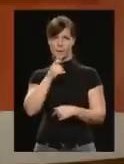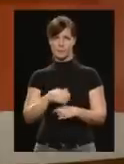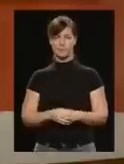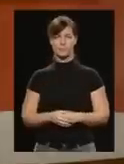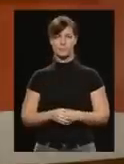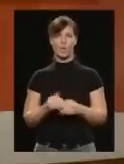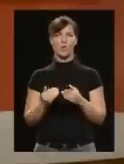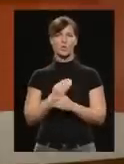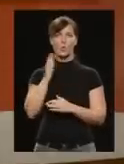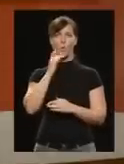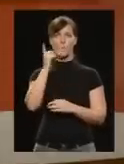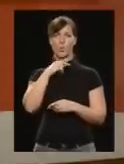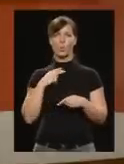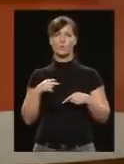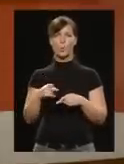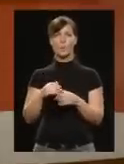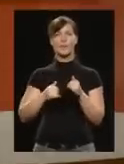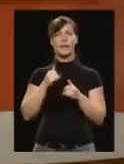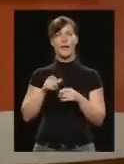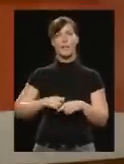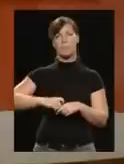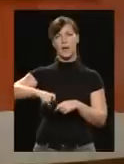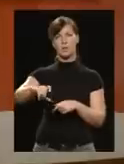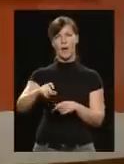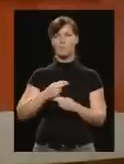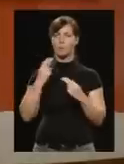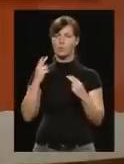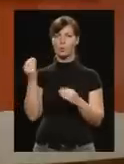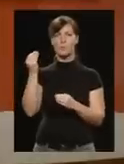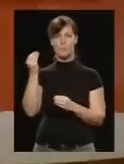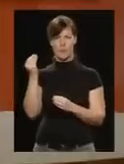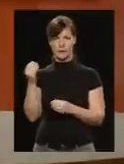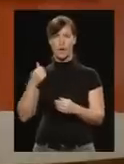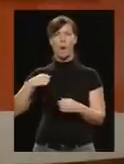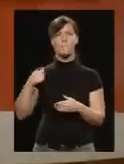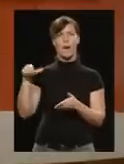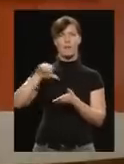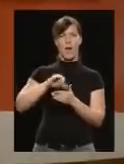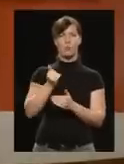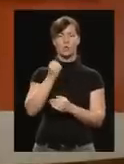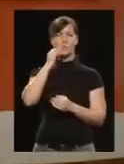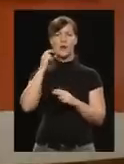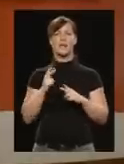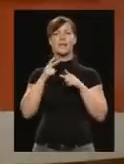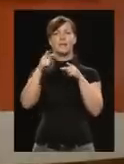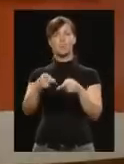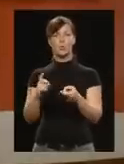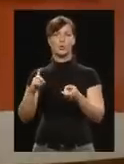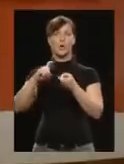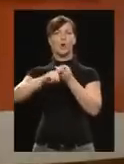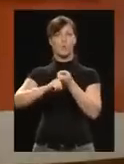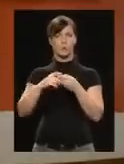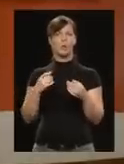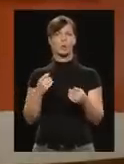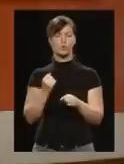Az új Fóti úti kerékpársáv legnagyobb jelentősége, hogy összeköttetés teremt a belváros és a megyeri híd között, valamint